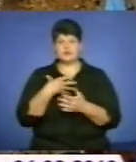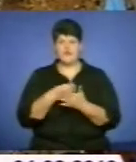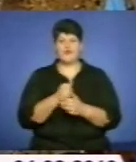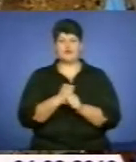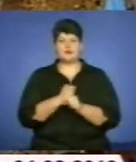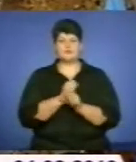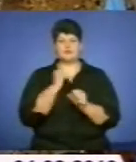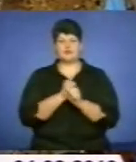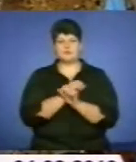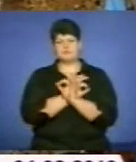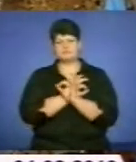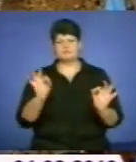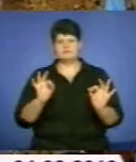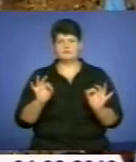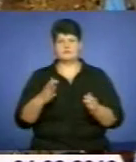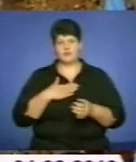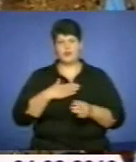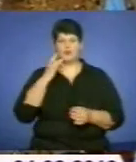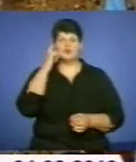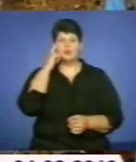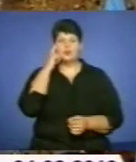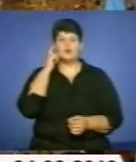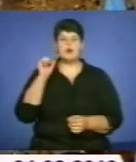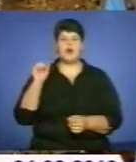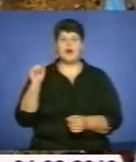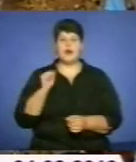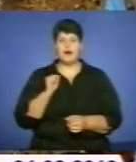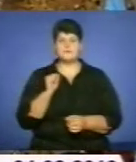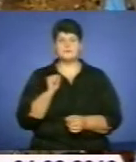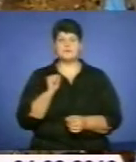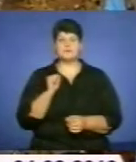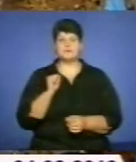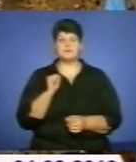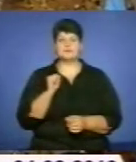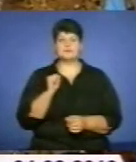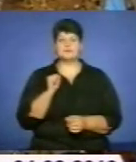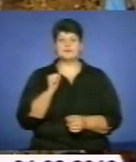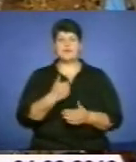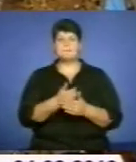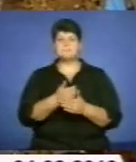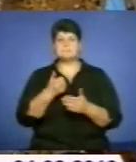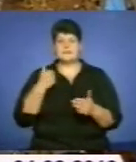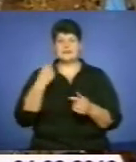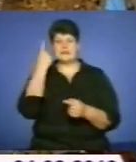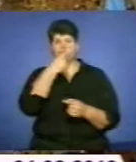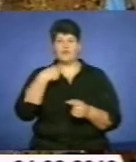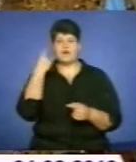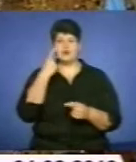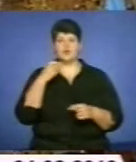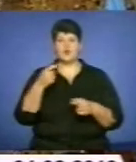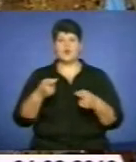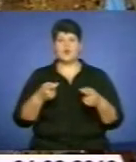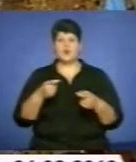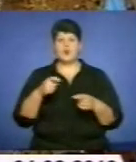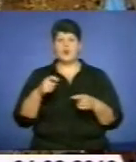зробили бездоганно, як на мій погляд. А перед індивідуальну гонку дуже сильно переживала,